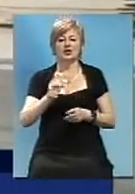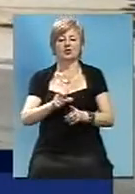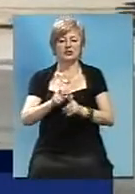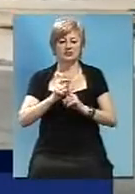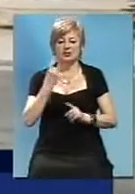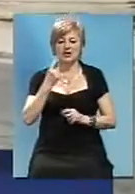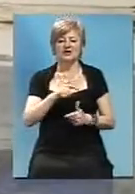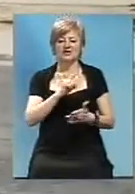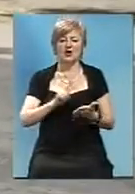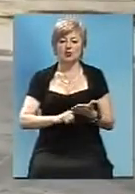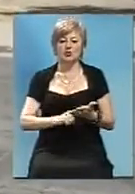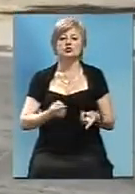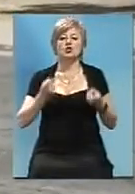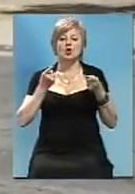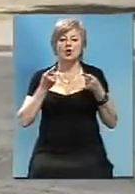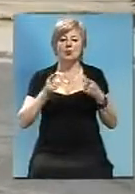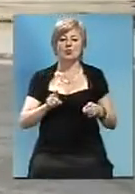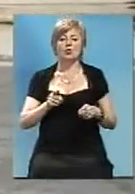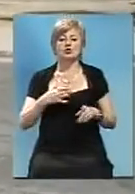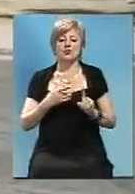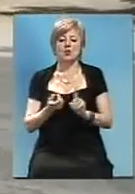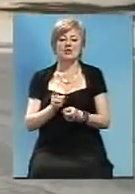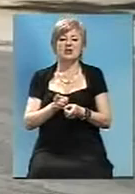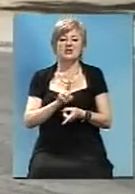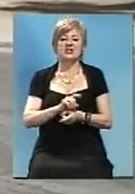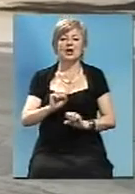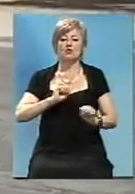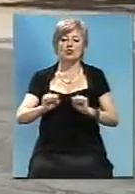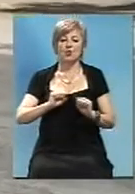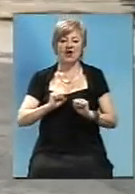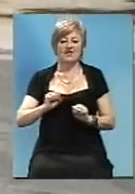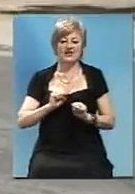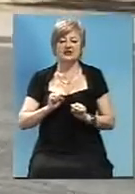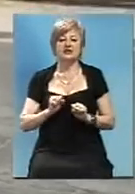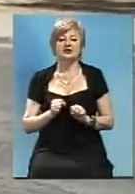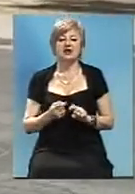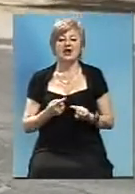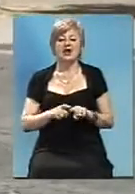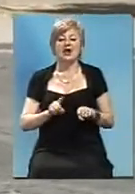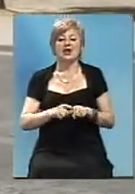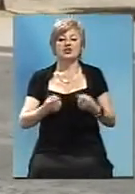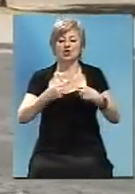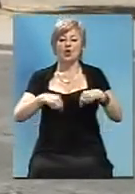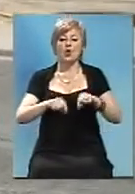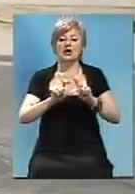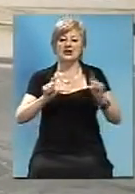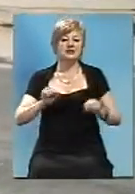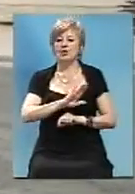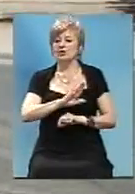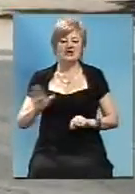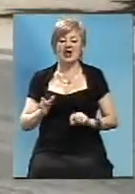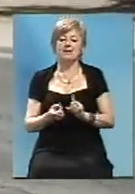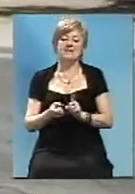Перший питання. Чому ми зміняємо руководство цих організацій, але не зміняємо